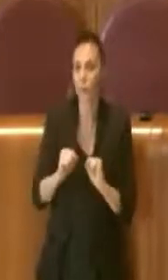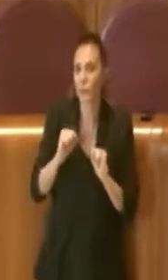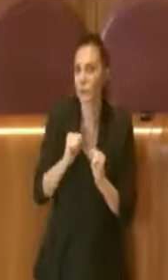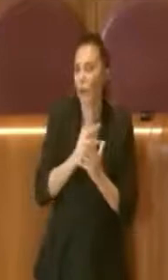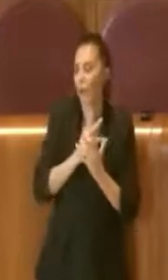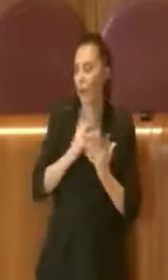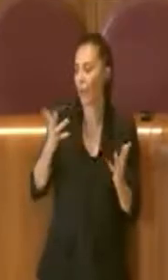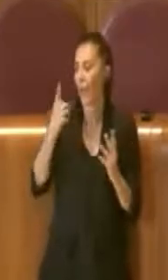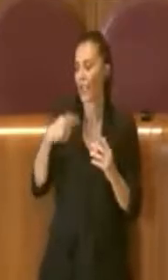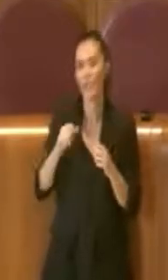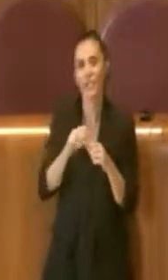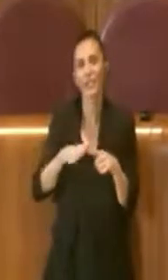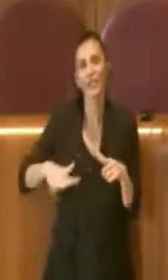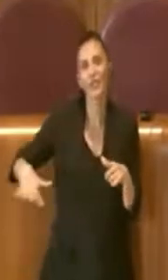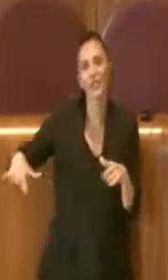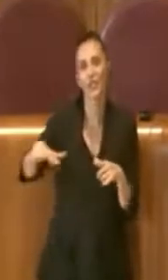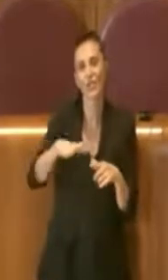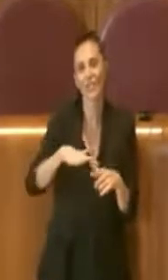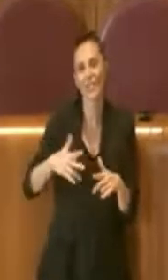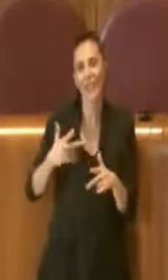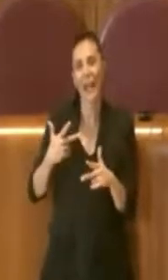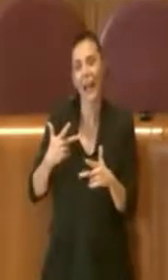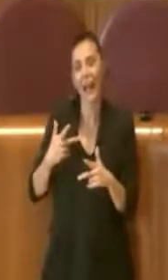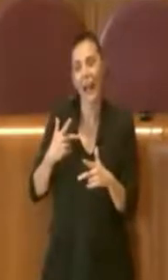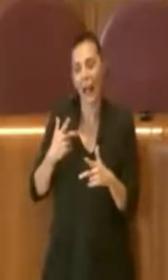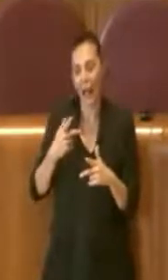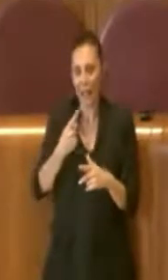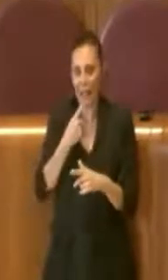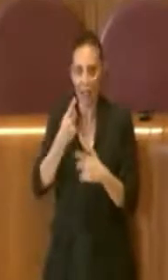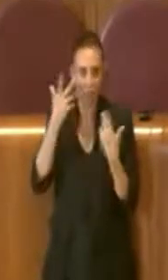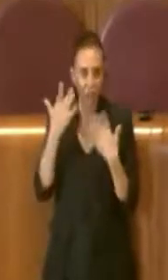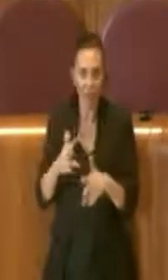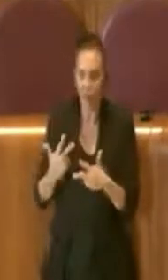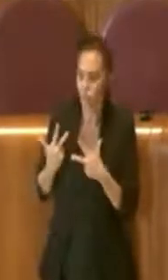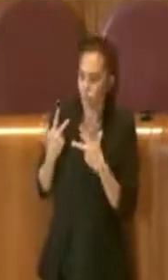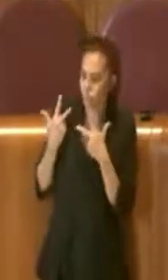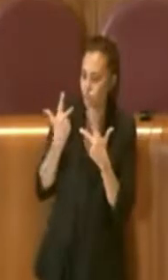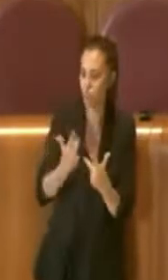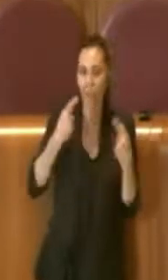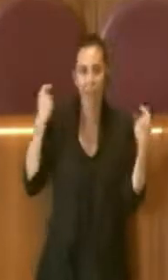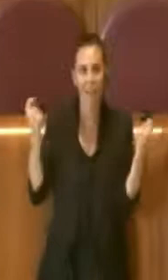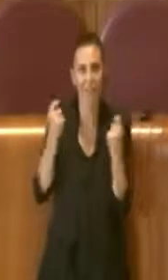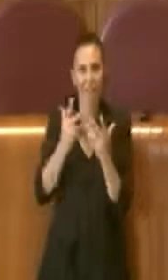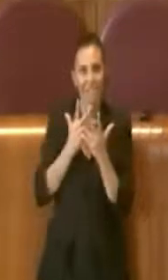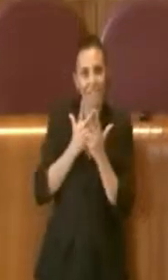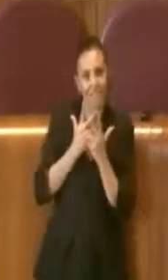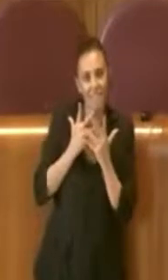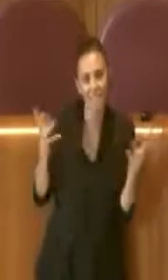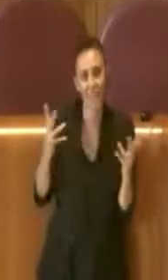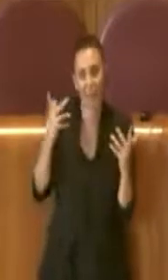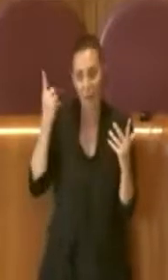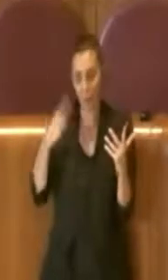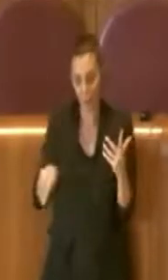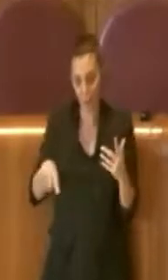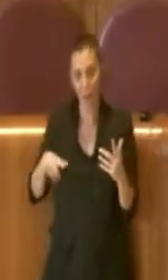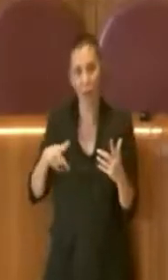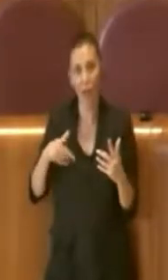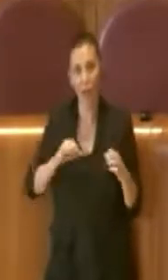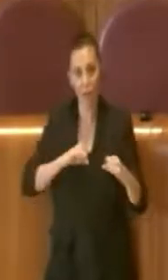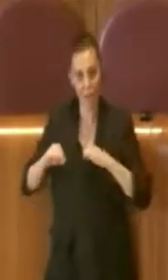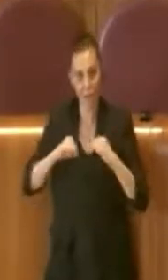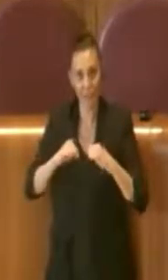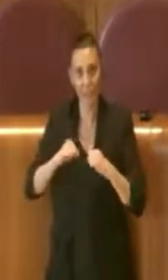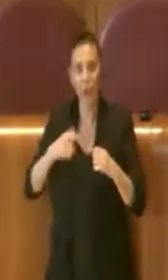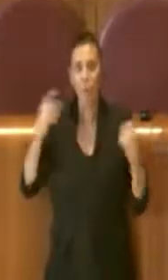abbiamo parlato di quanto sia importante portare i grandi eventi, questa amministrazione ha promosso circa 800 eventi